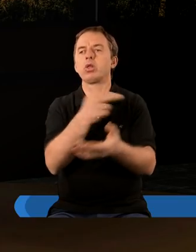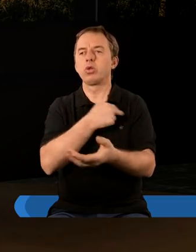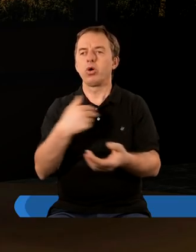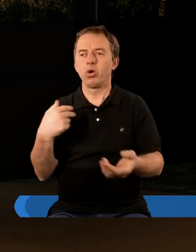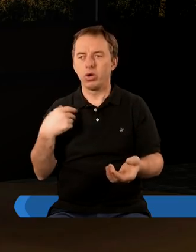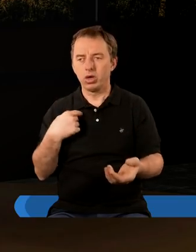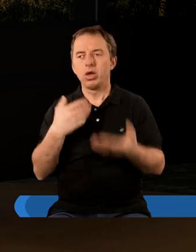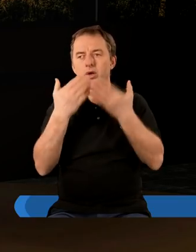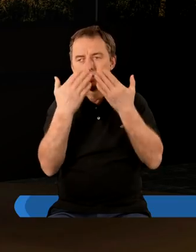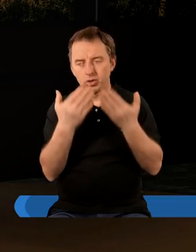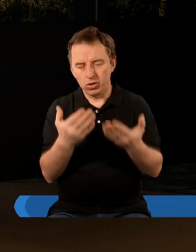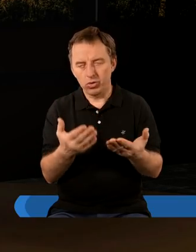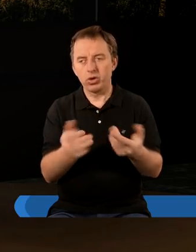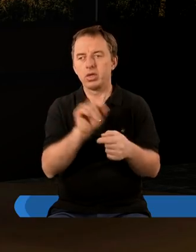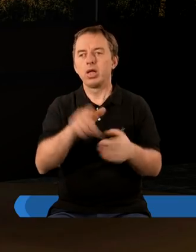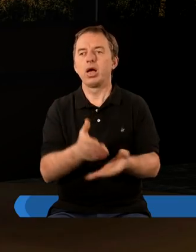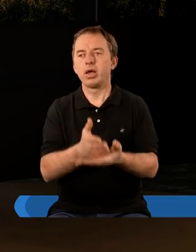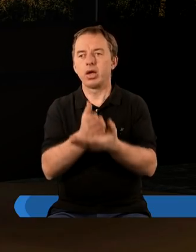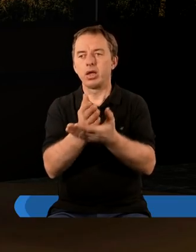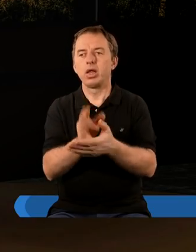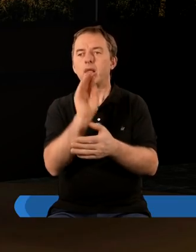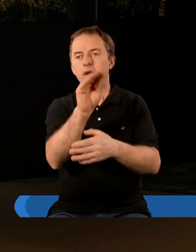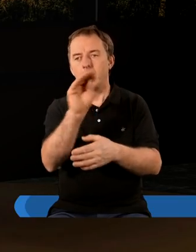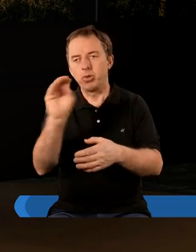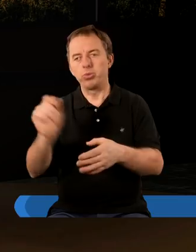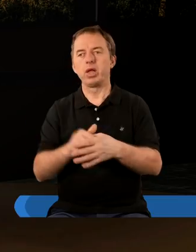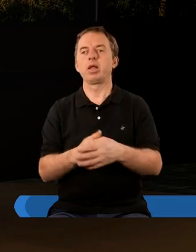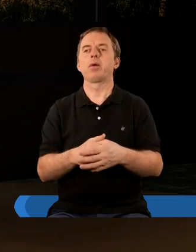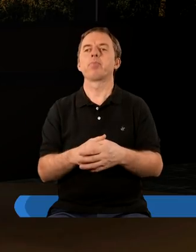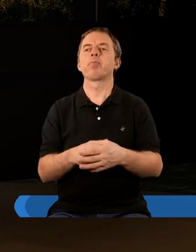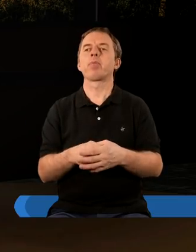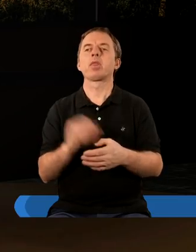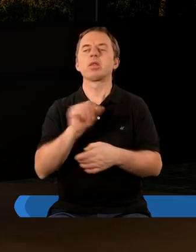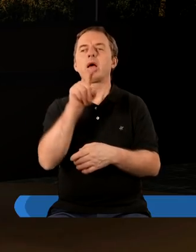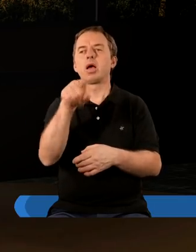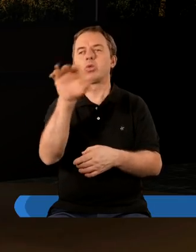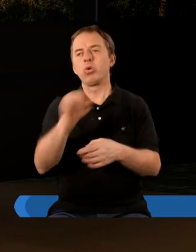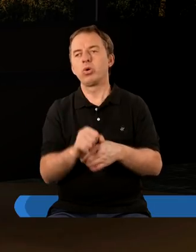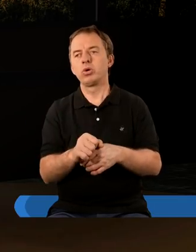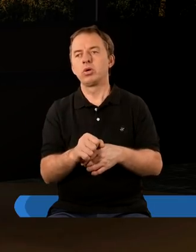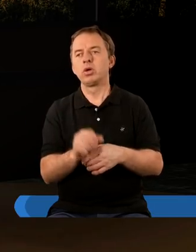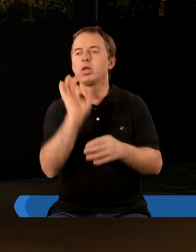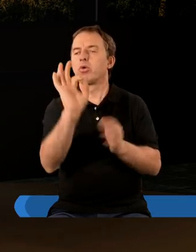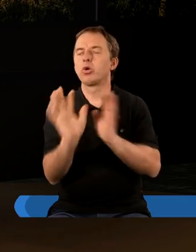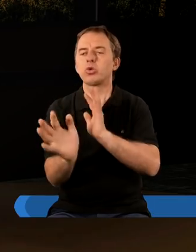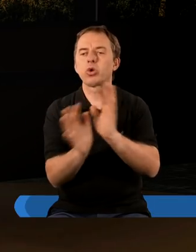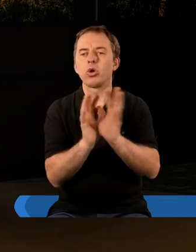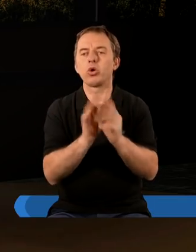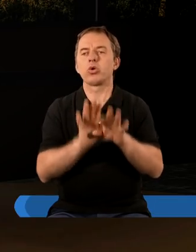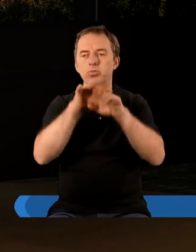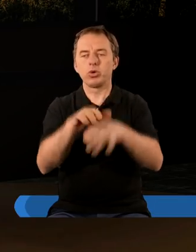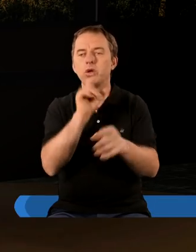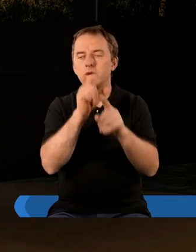i do nas dziękujemy Ci za te rady napomnienia za tą za tą Twoją troskę